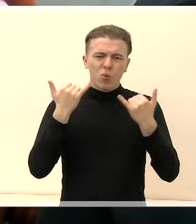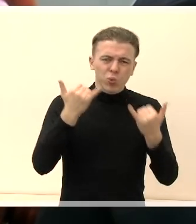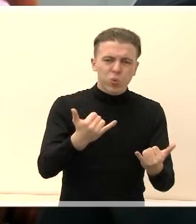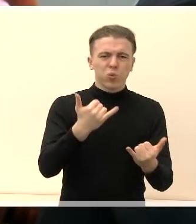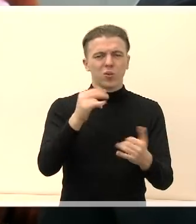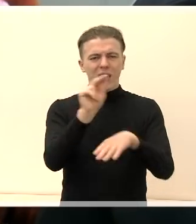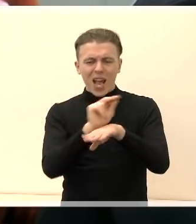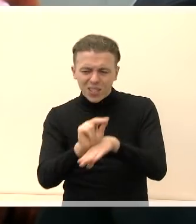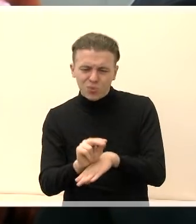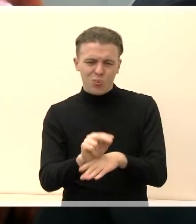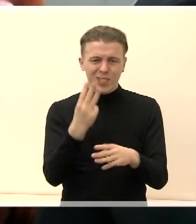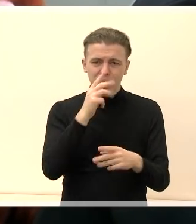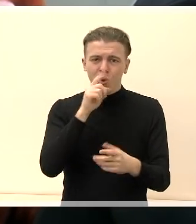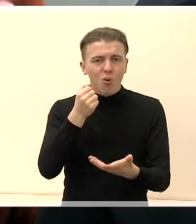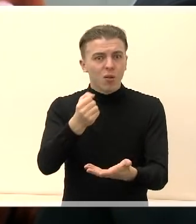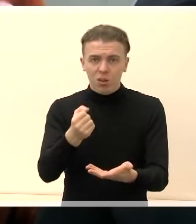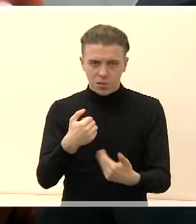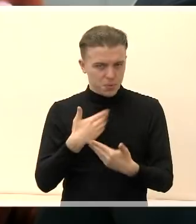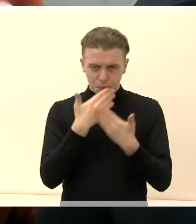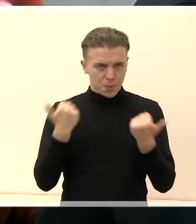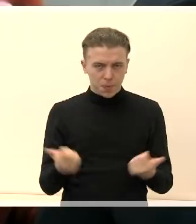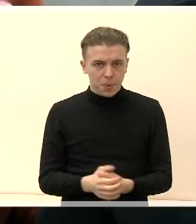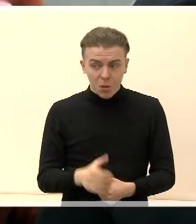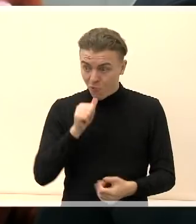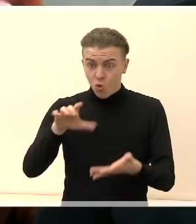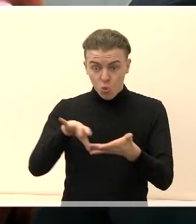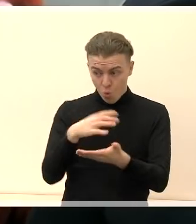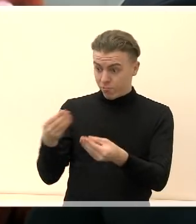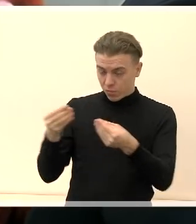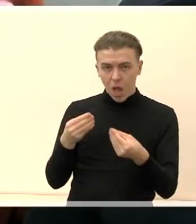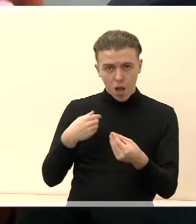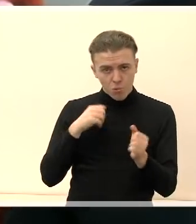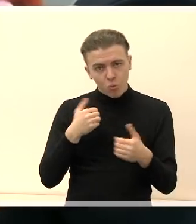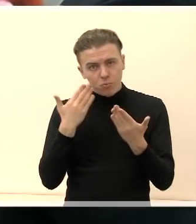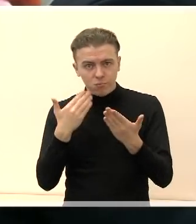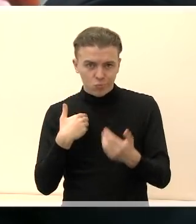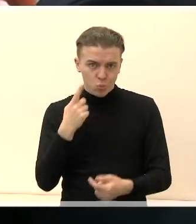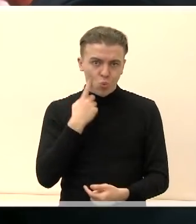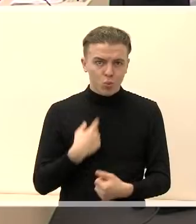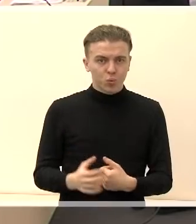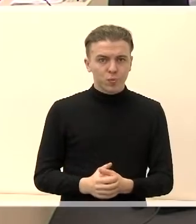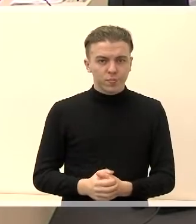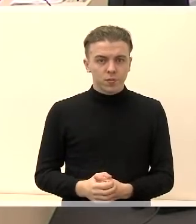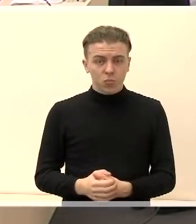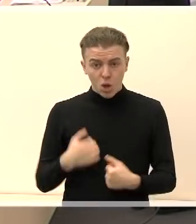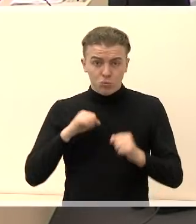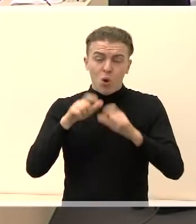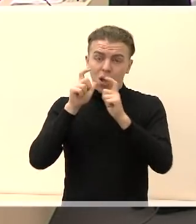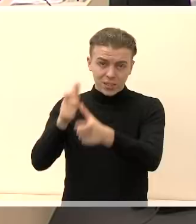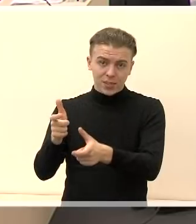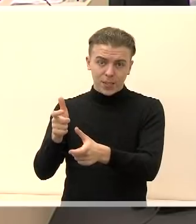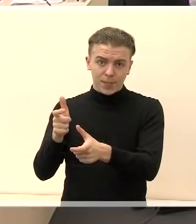rekonstrukcijai negirdėjome. Tai jeigu jūs rastumite kopiją, mes mylai susipažintume. Tai aš galiu tada atsakyti, kadangi